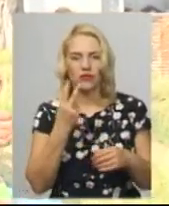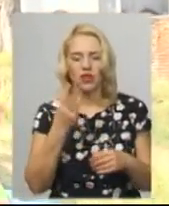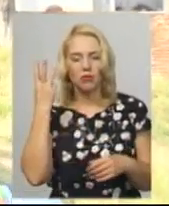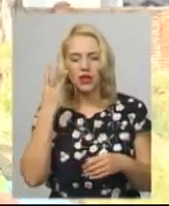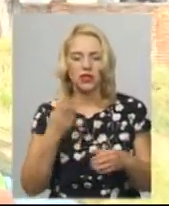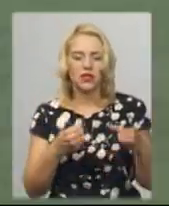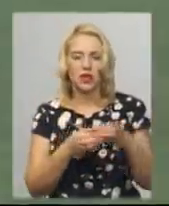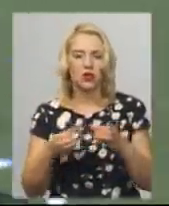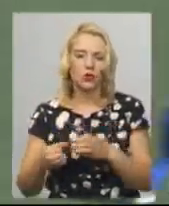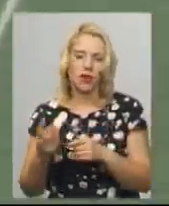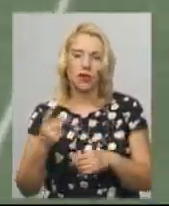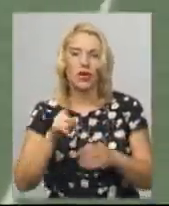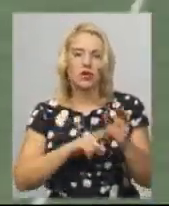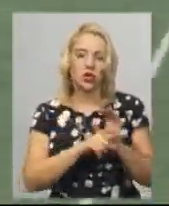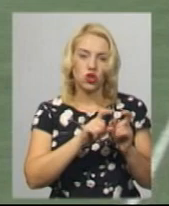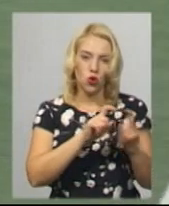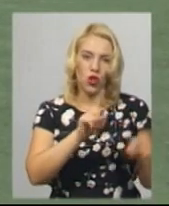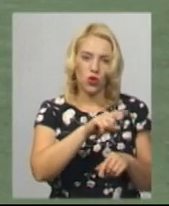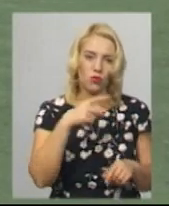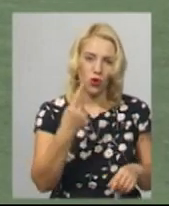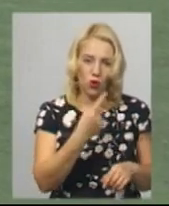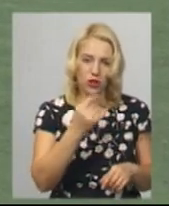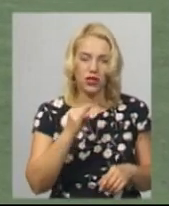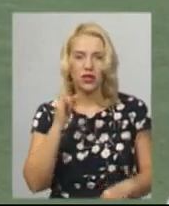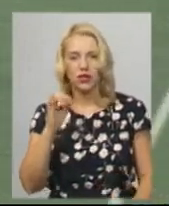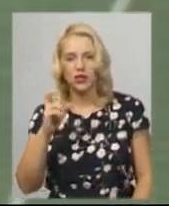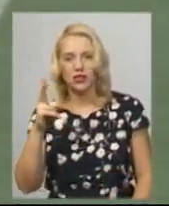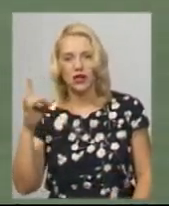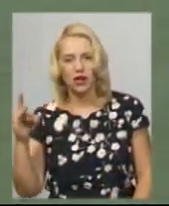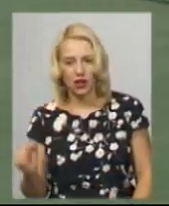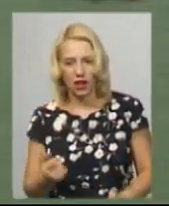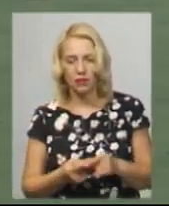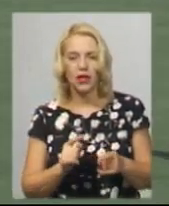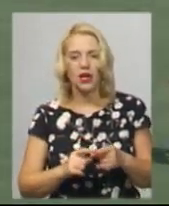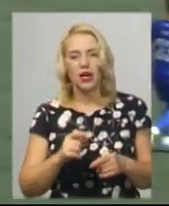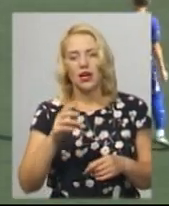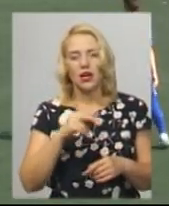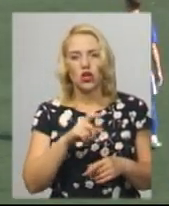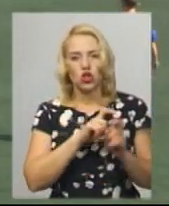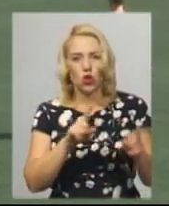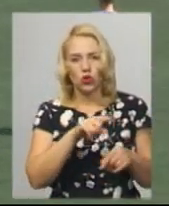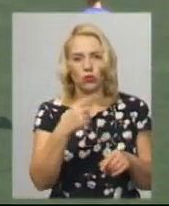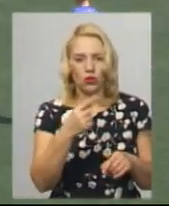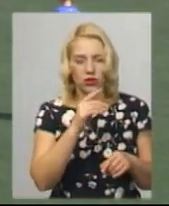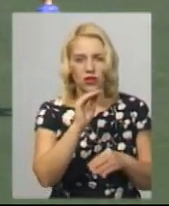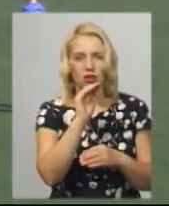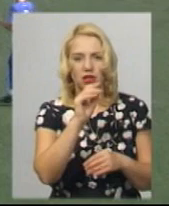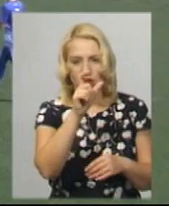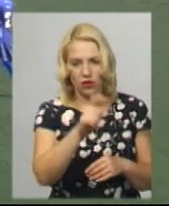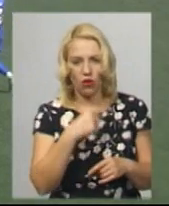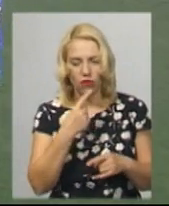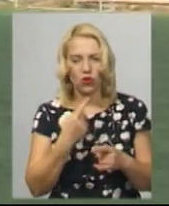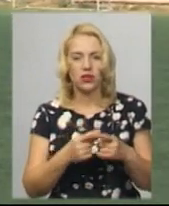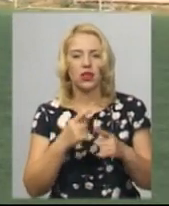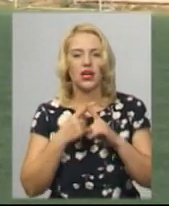дитячо-юнацької спортивної школи номер один та команда «Іскра». Граветі ДЮСШ номер один Андрій Єгоров каже, гра завершилась нічиєю. Переможця